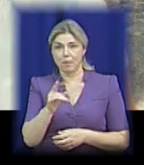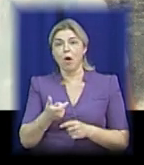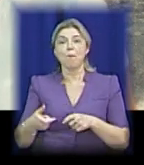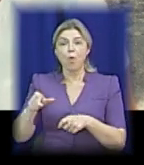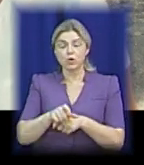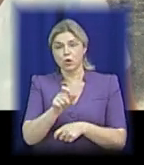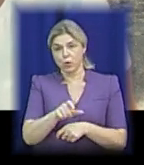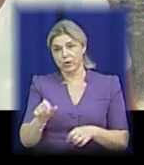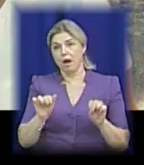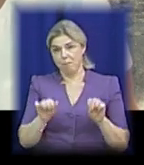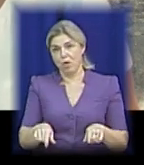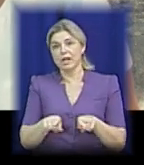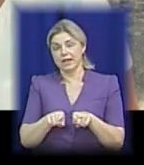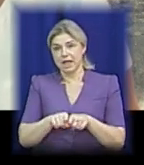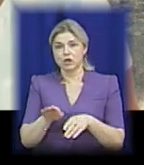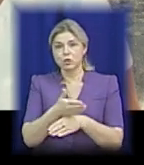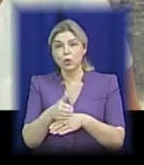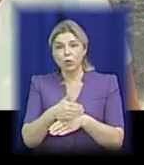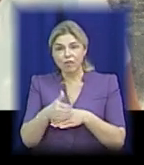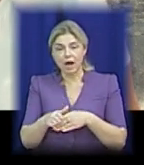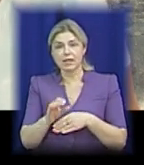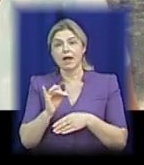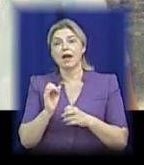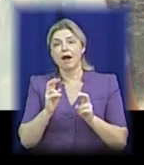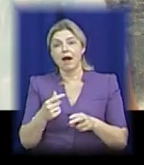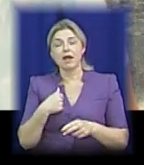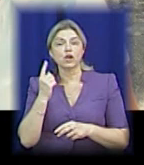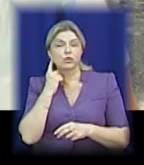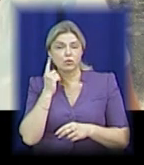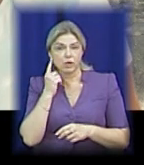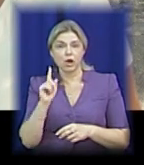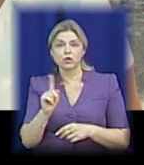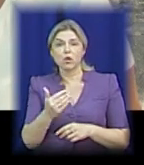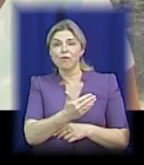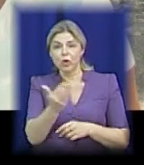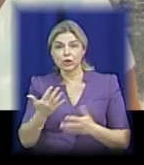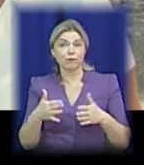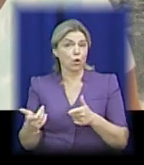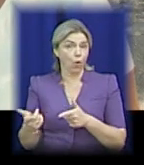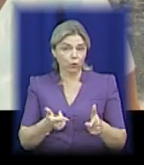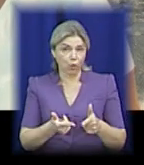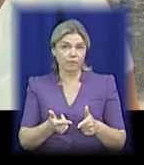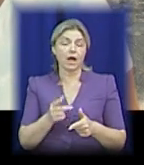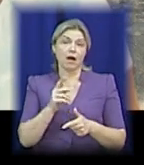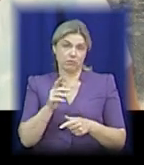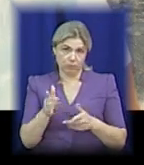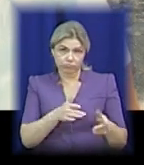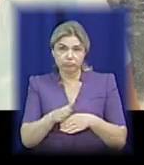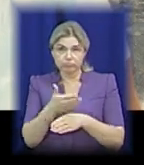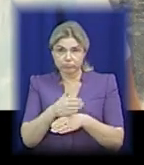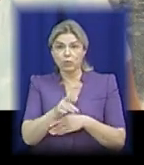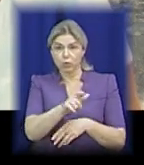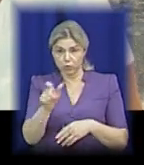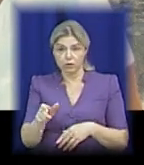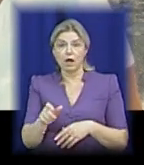людей могли теж сортувати, наскільки я чула, що вони вже готові до сортування. І